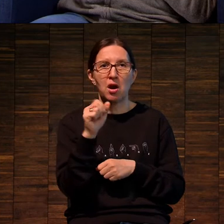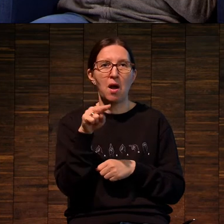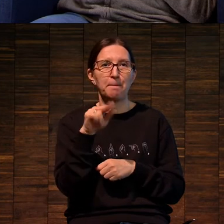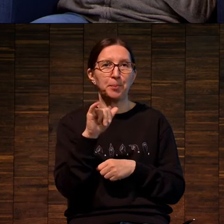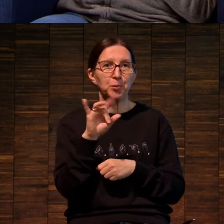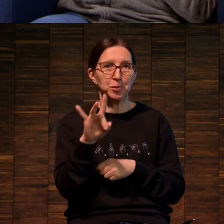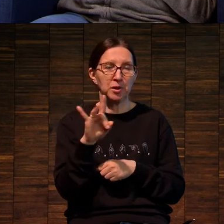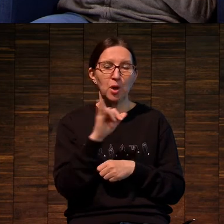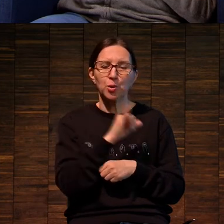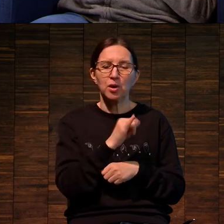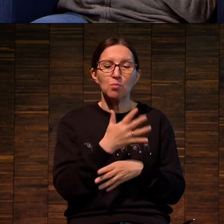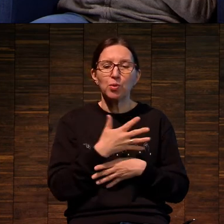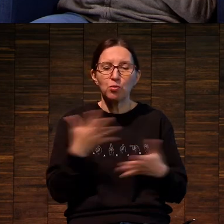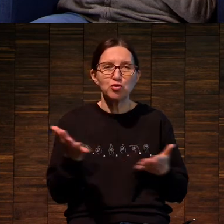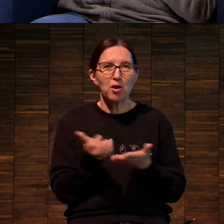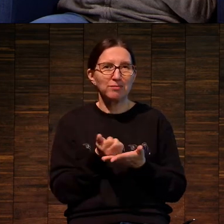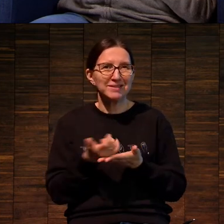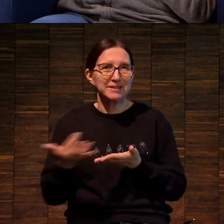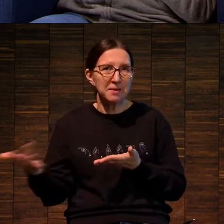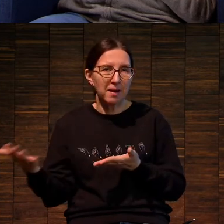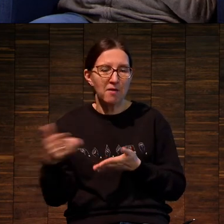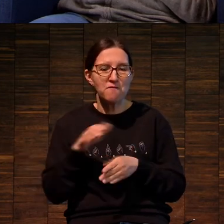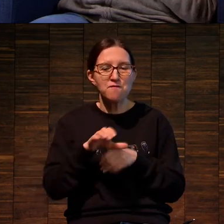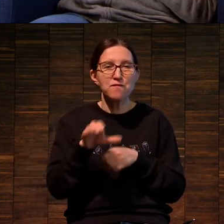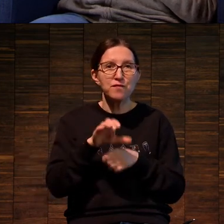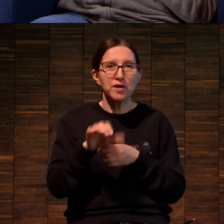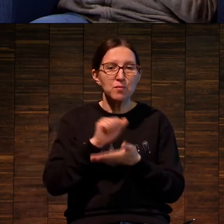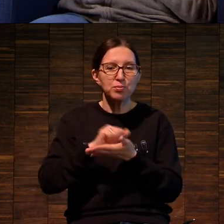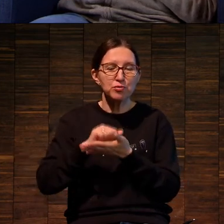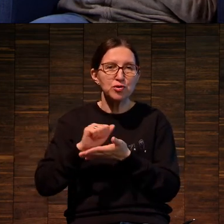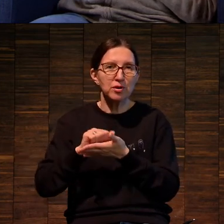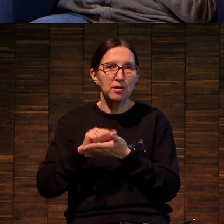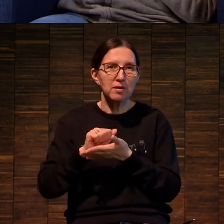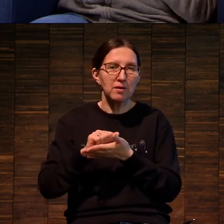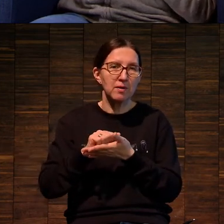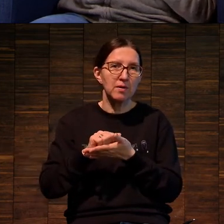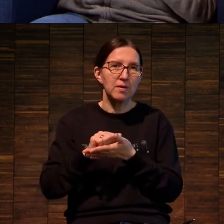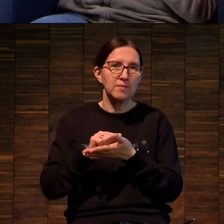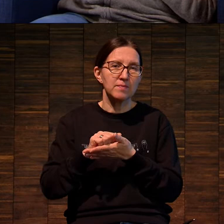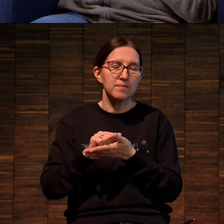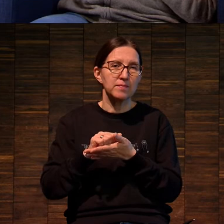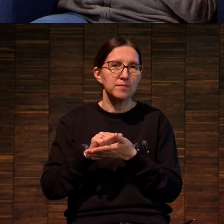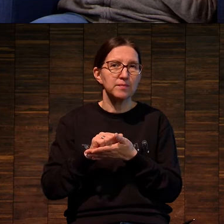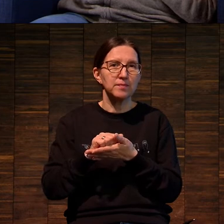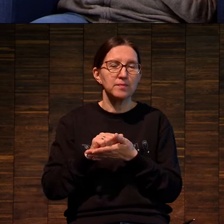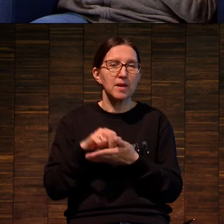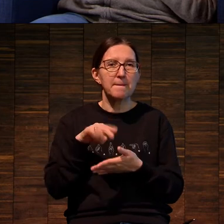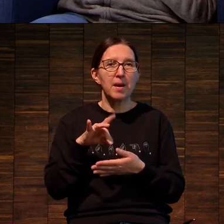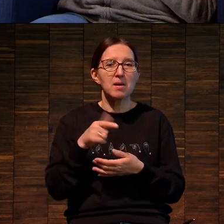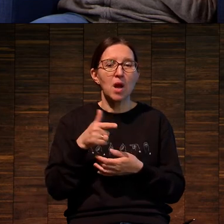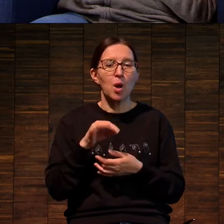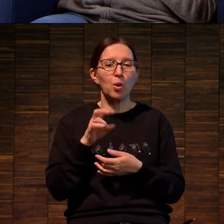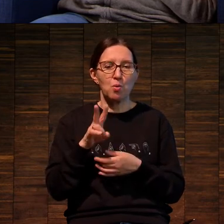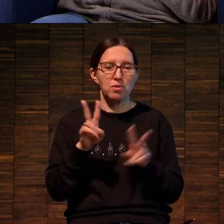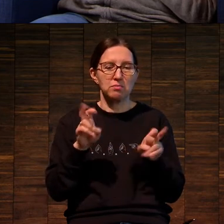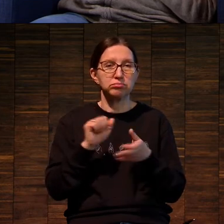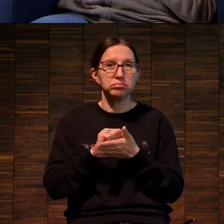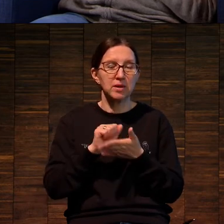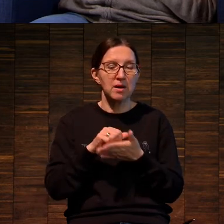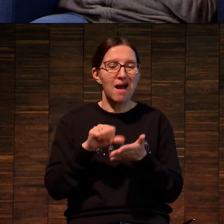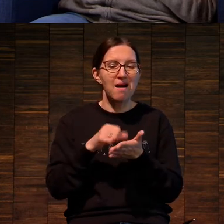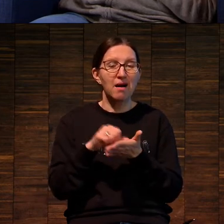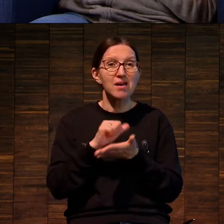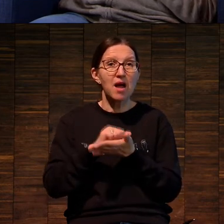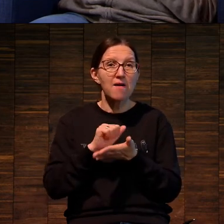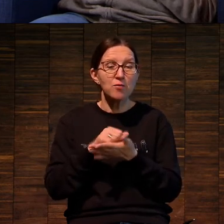большая серия, выпущенная издателем Paragon, вот этих вот гравюр.